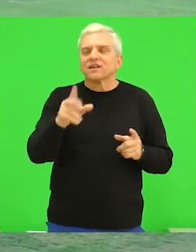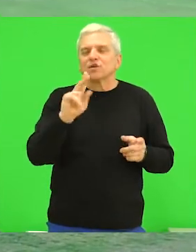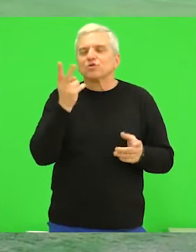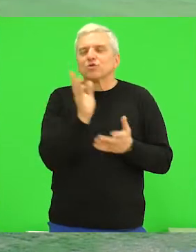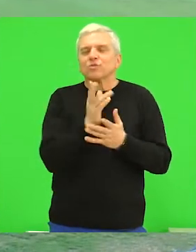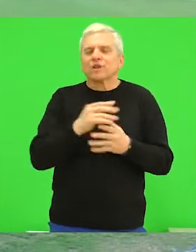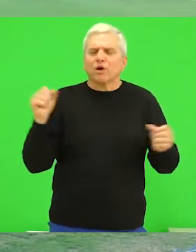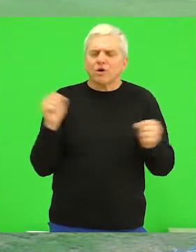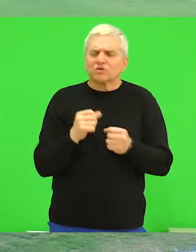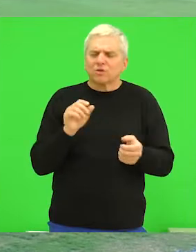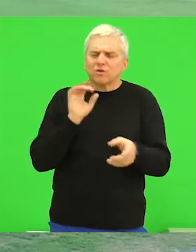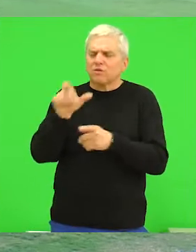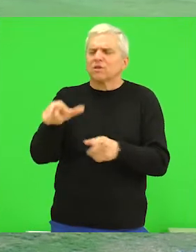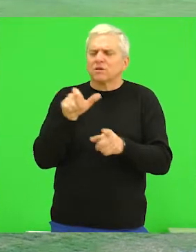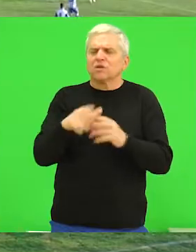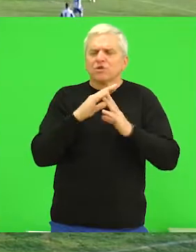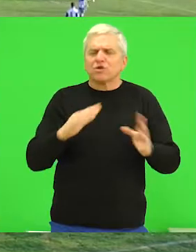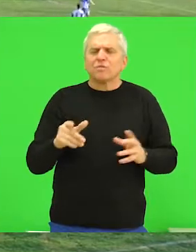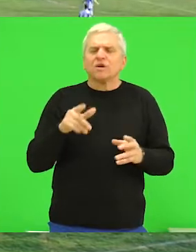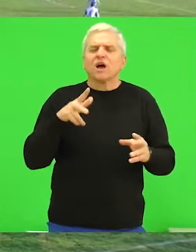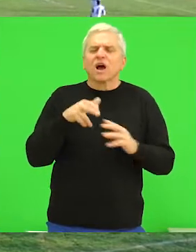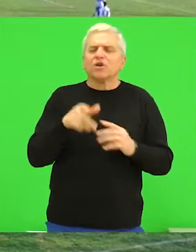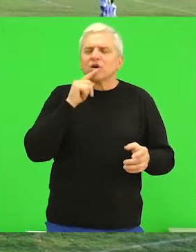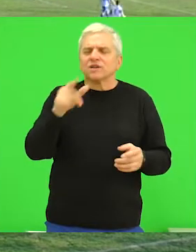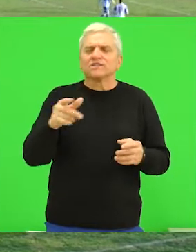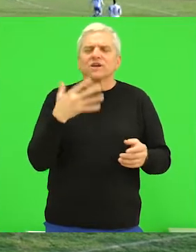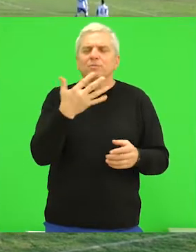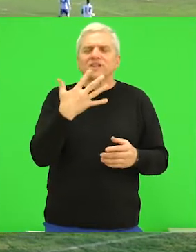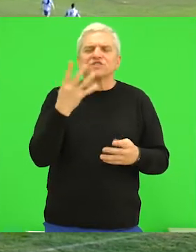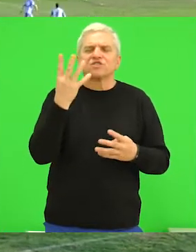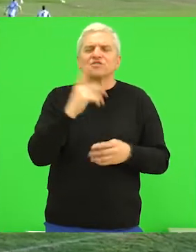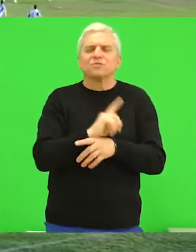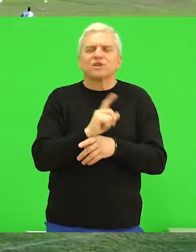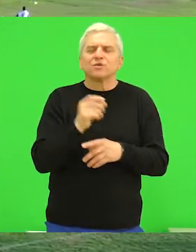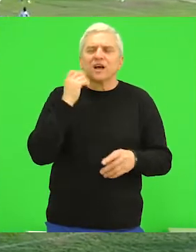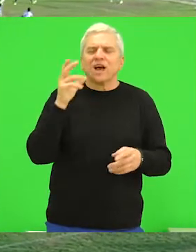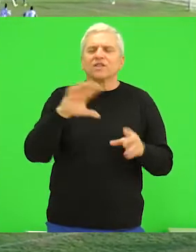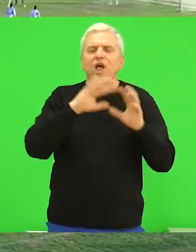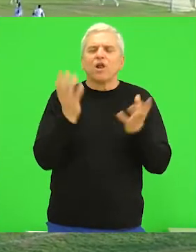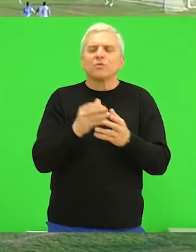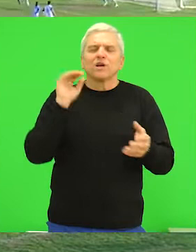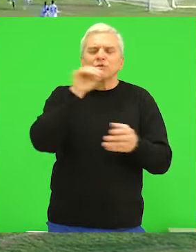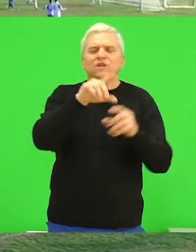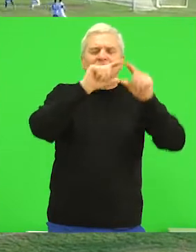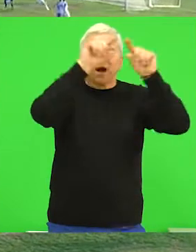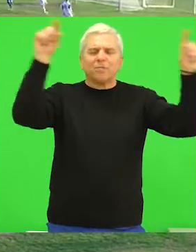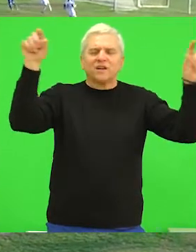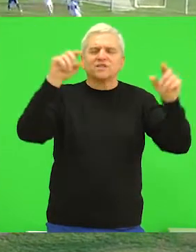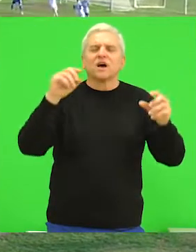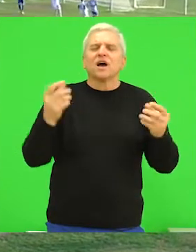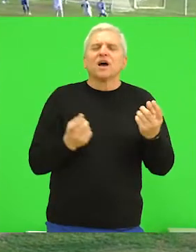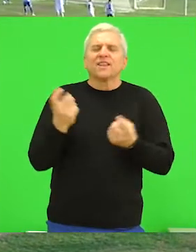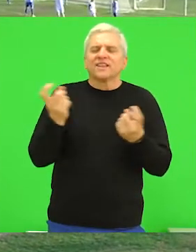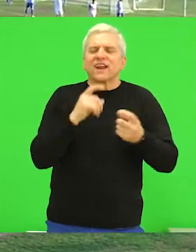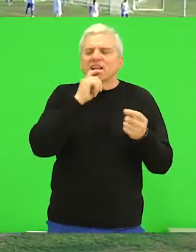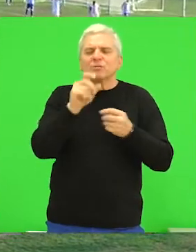drugom delu meča, ozbiljno je pretio domaćima, a vrhunac krize događa se u 54. minutu kada Lopta pogađa prečku. Trener Bajić